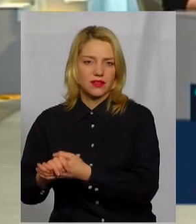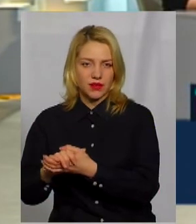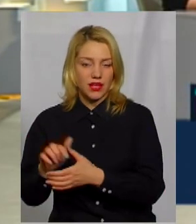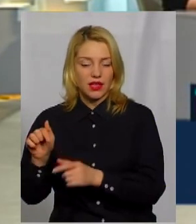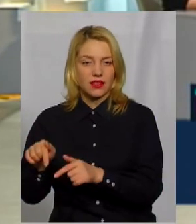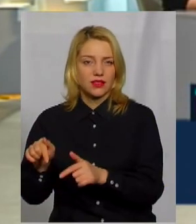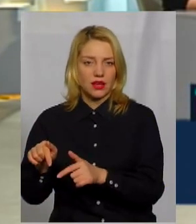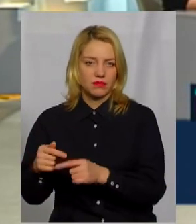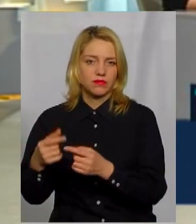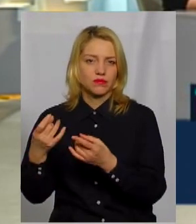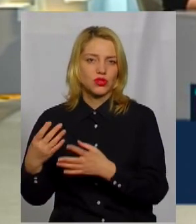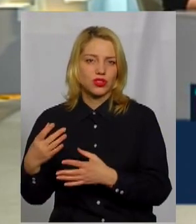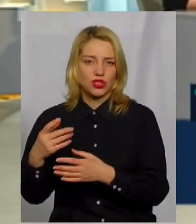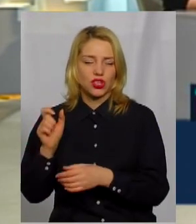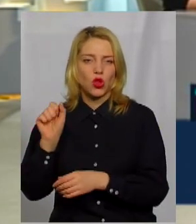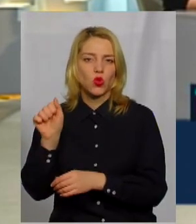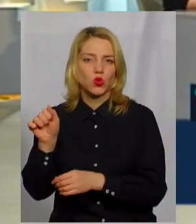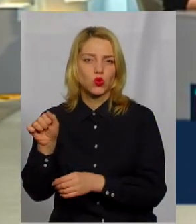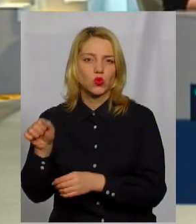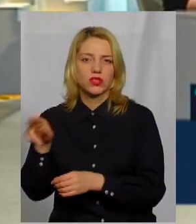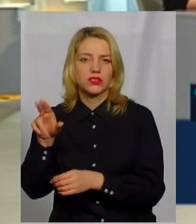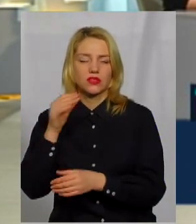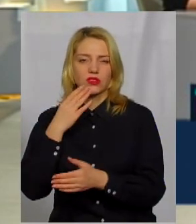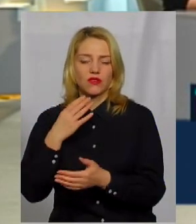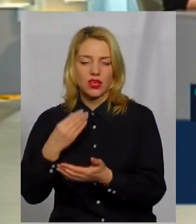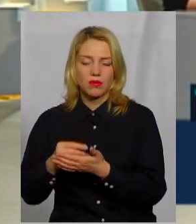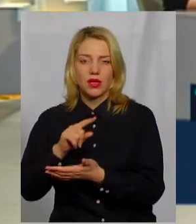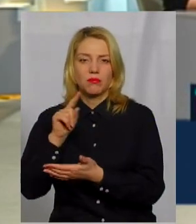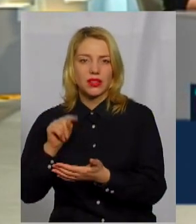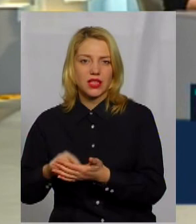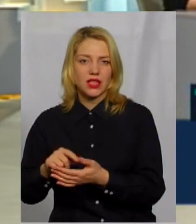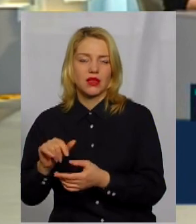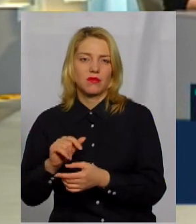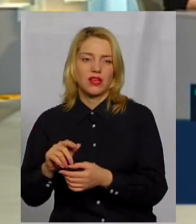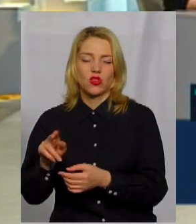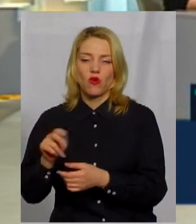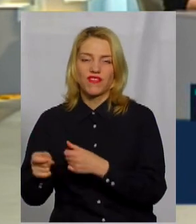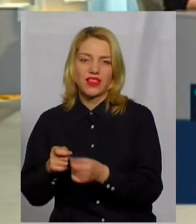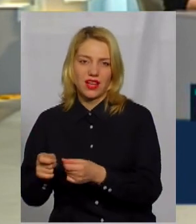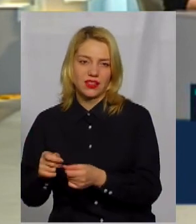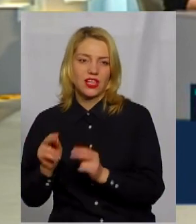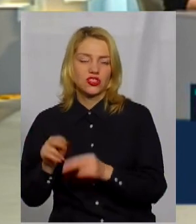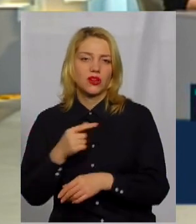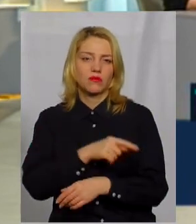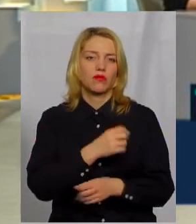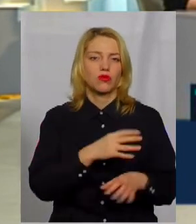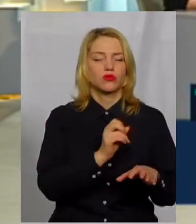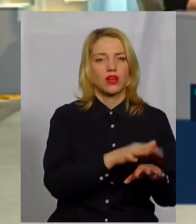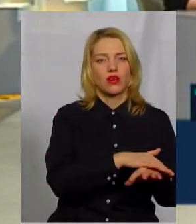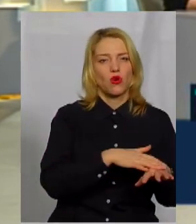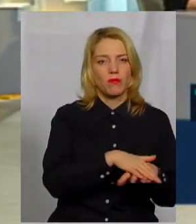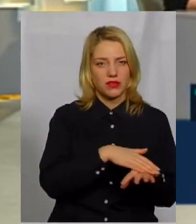звичайно, там трошечки простіше достукатися зі своїми питаннями, пропозиціями до влади, ніж коли ти просто як громадськість